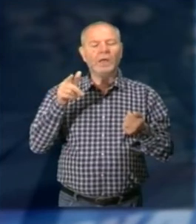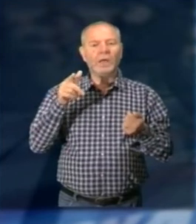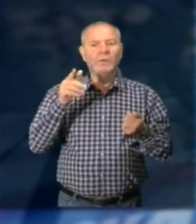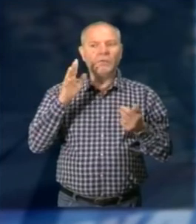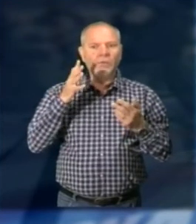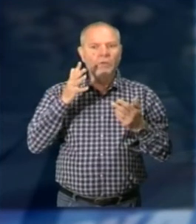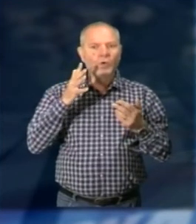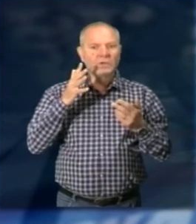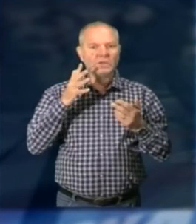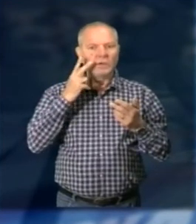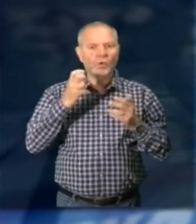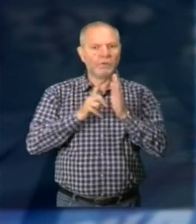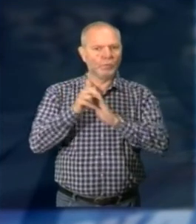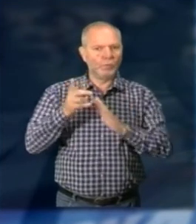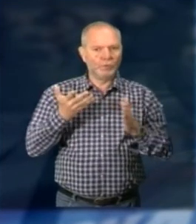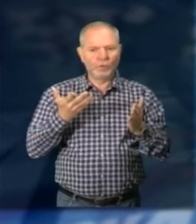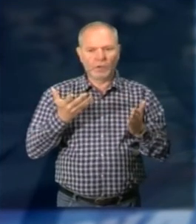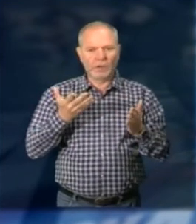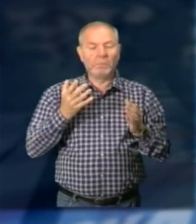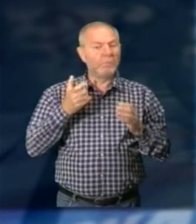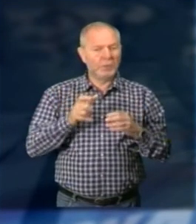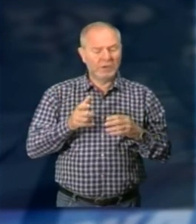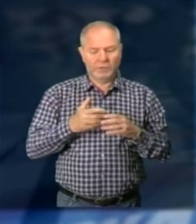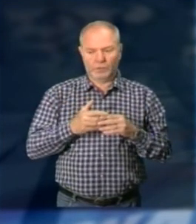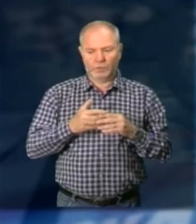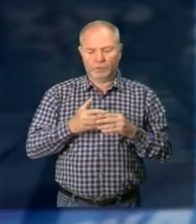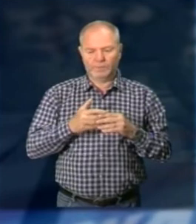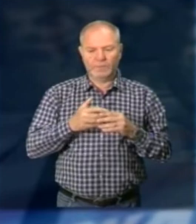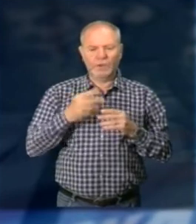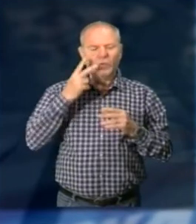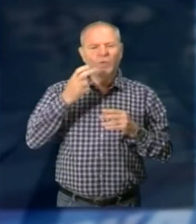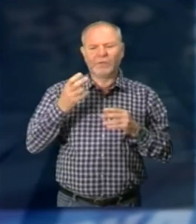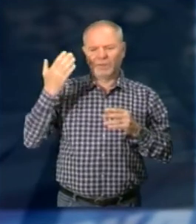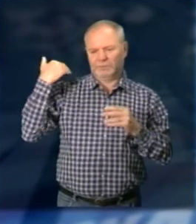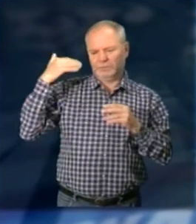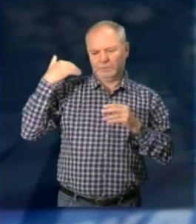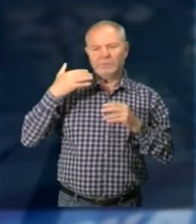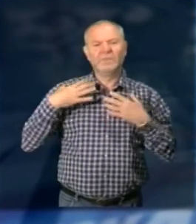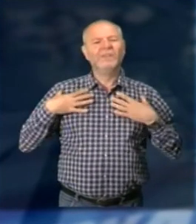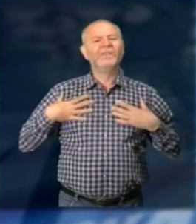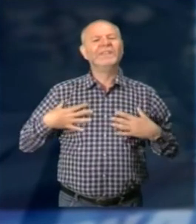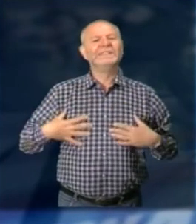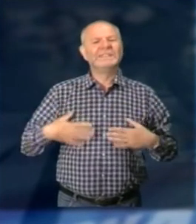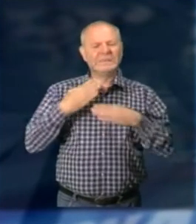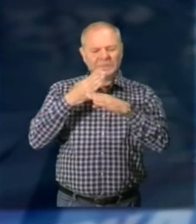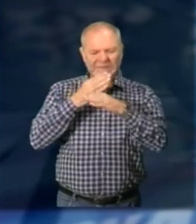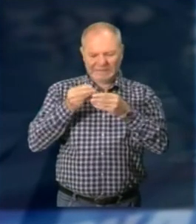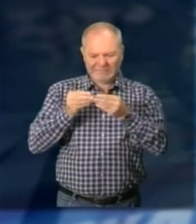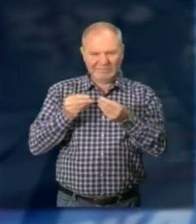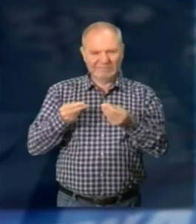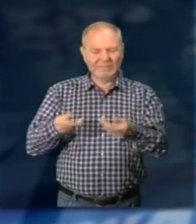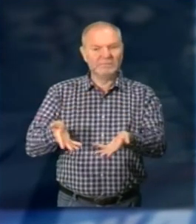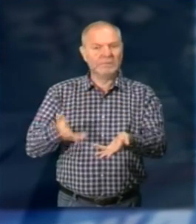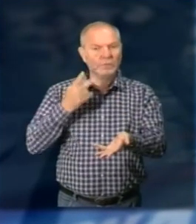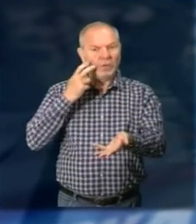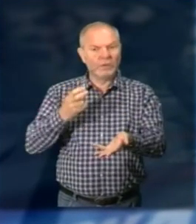potrebbe trovare presto una soluzione Tutto è ora affidato al ritrovamento di alcuni brandelli di vestiti Che potrebbero appartenere alla